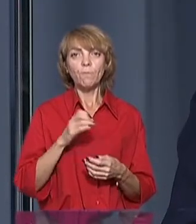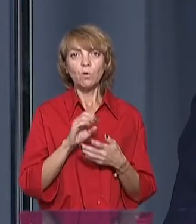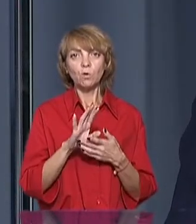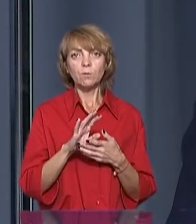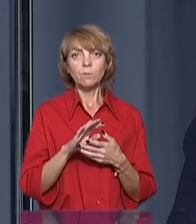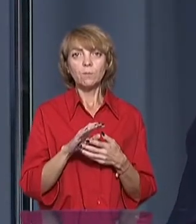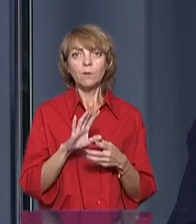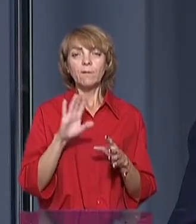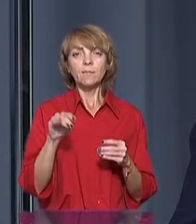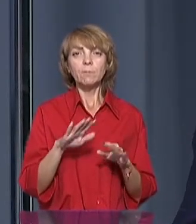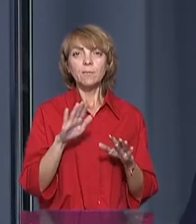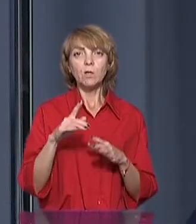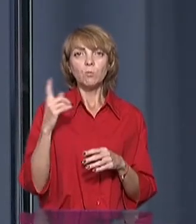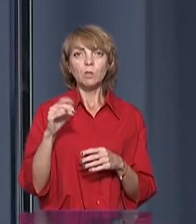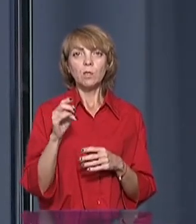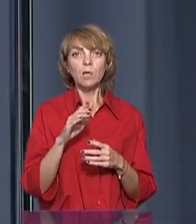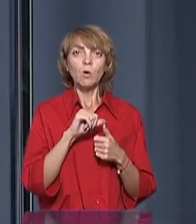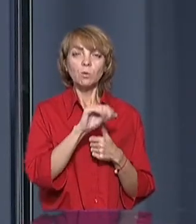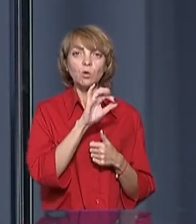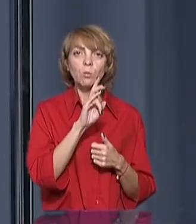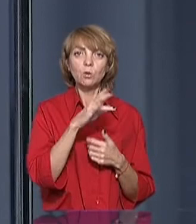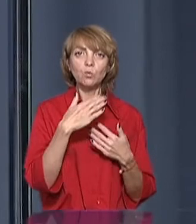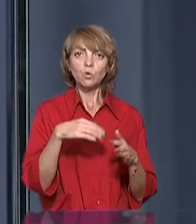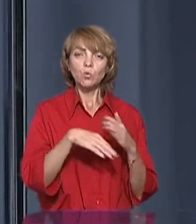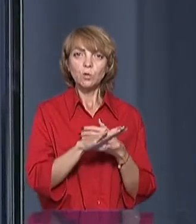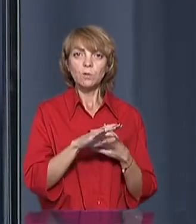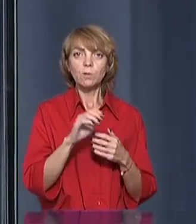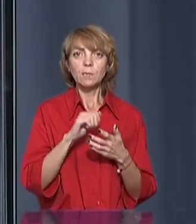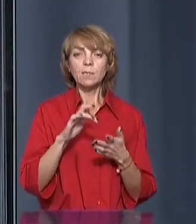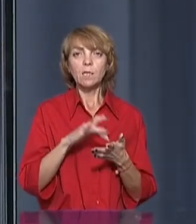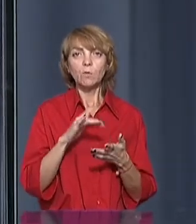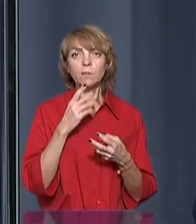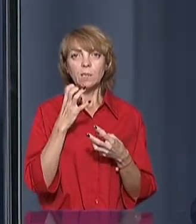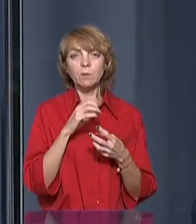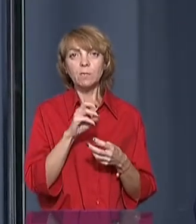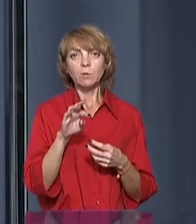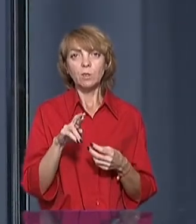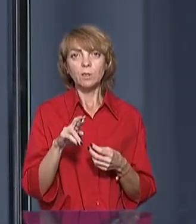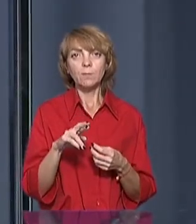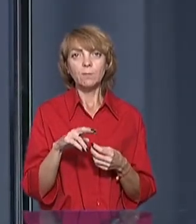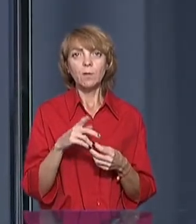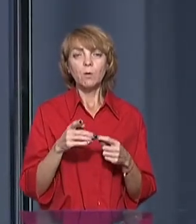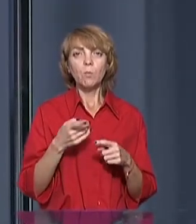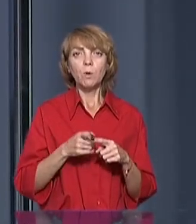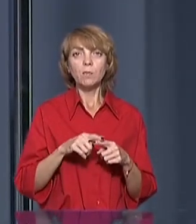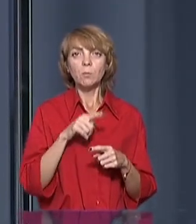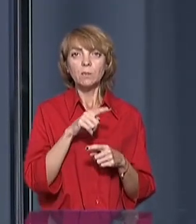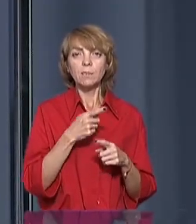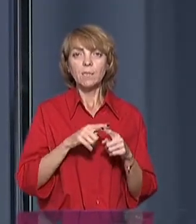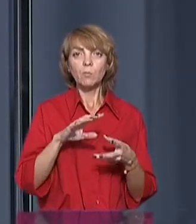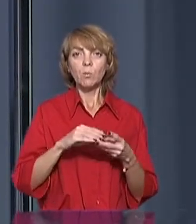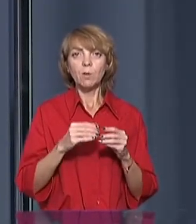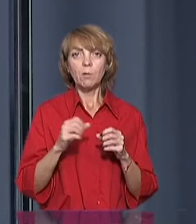обласного значення? Да, міста. Ну, не вважаю, Любатін, Любатін вже вийшов від централізованого тепловоснабження, тому вони з цією